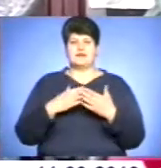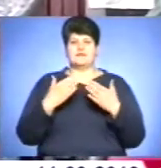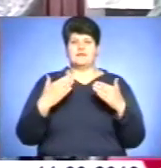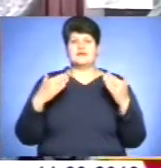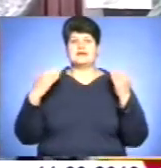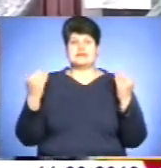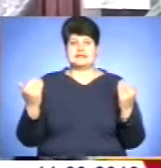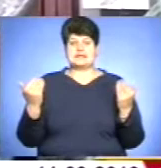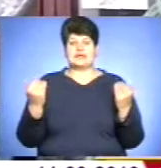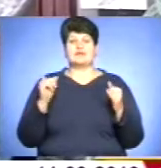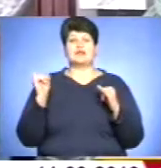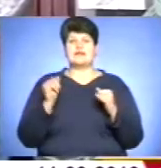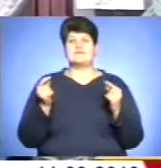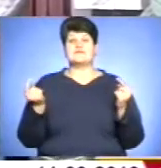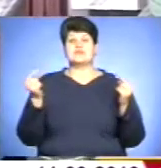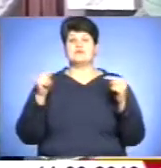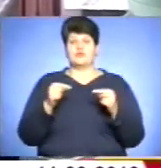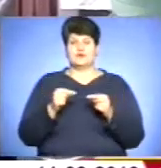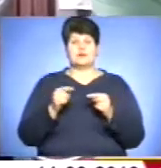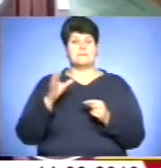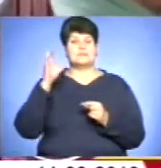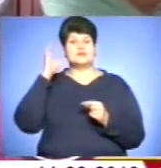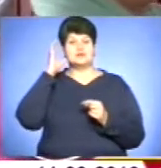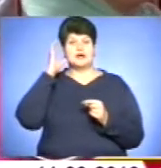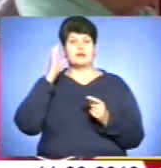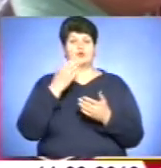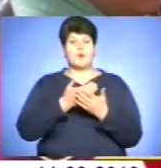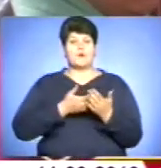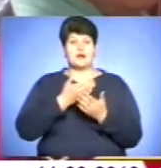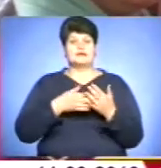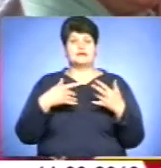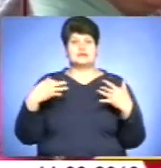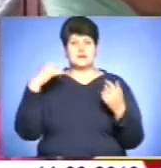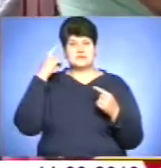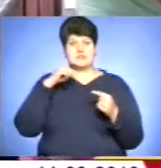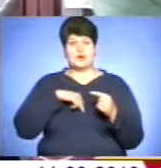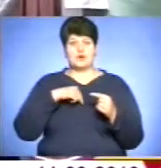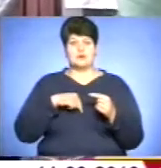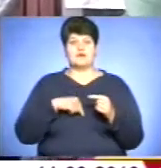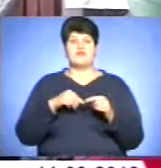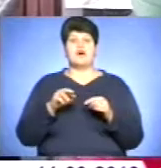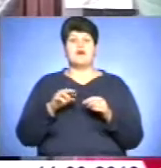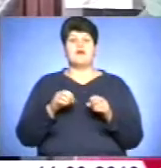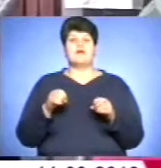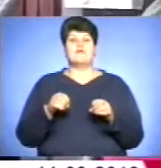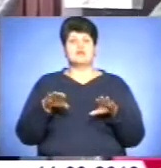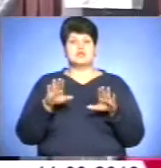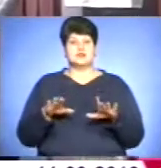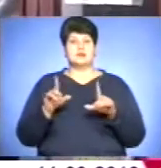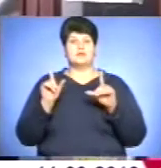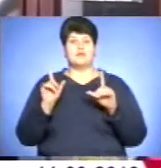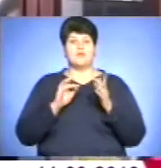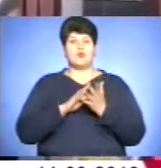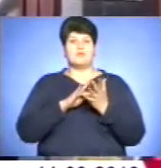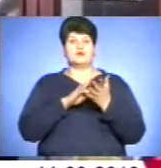І, відповідно, прислухаючись до порад різних психологів, я вирішила помандрувати і Україною. І, звичайно,